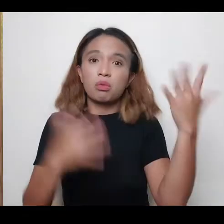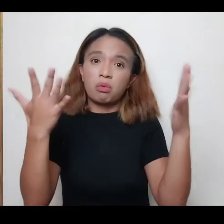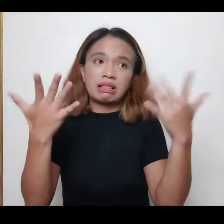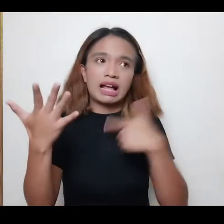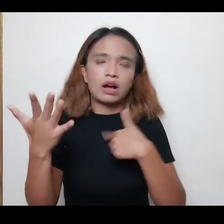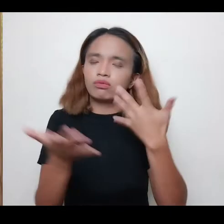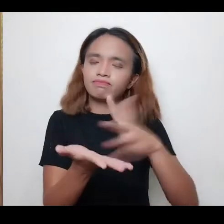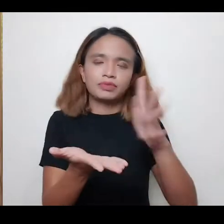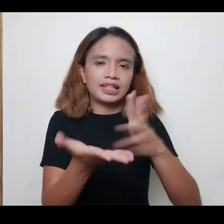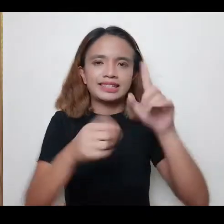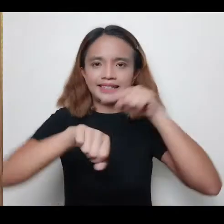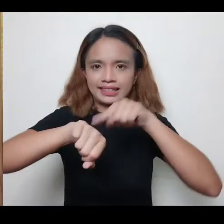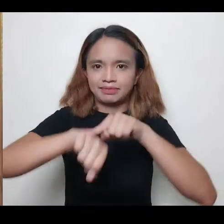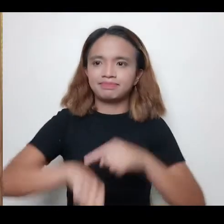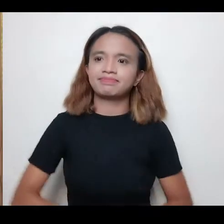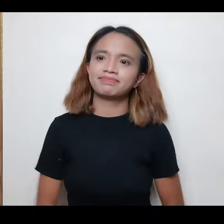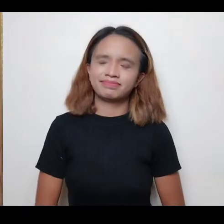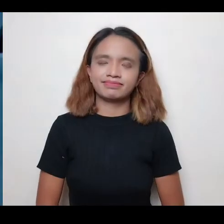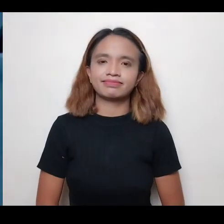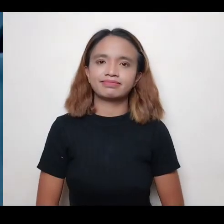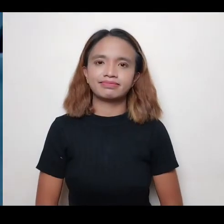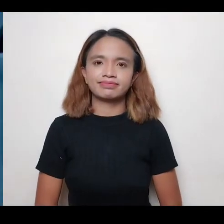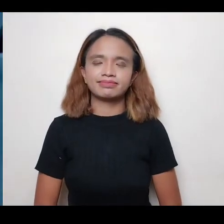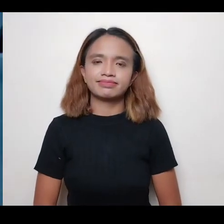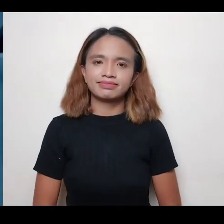Kaya wala din akong sinayang na oras.